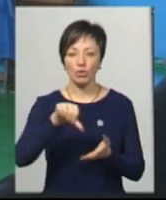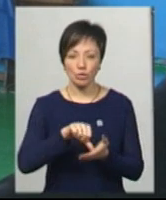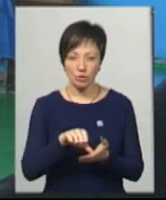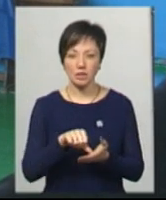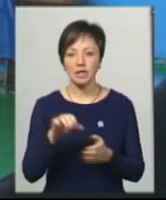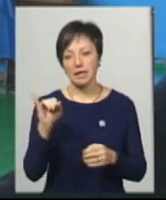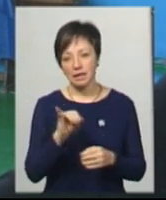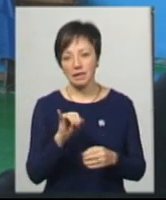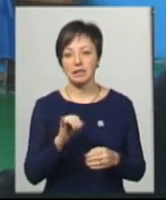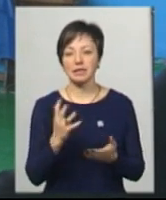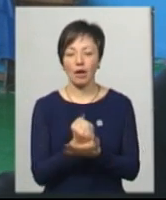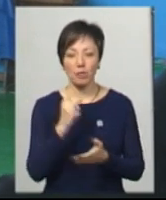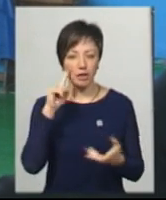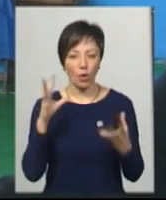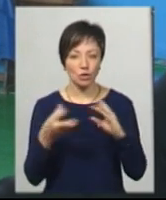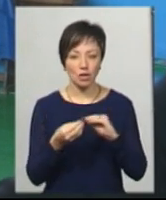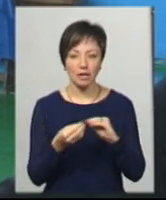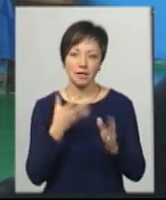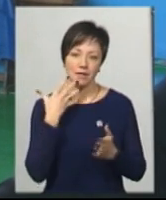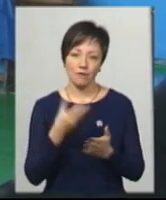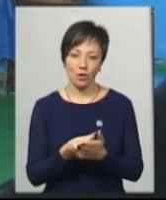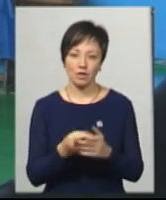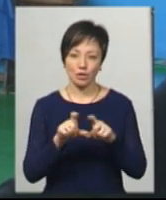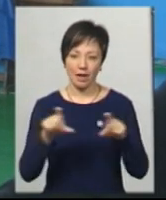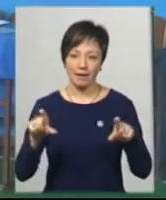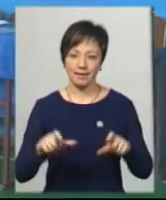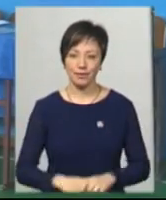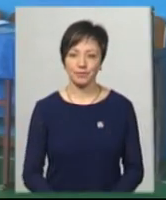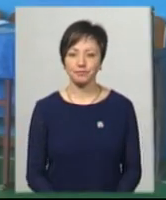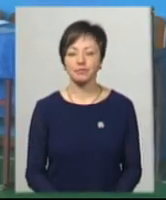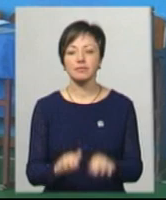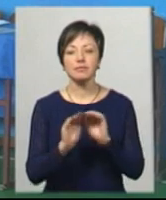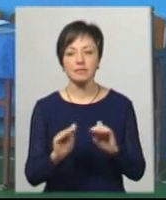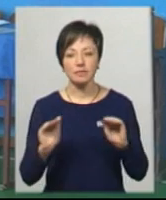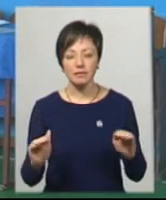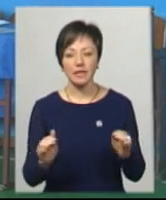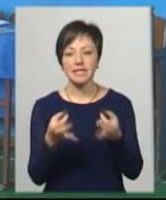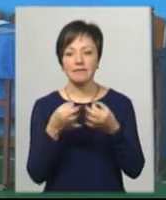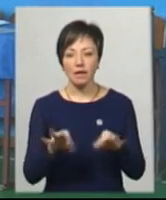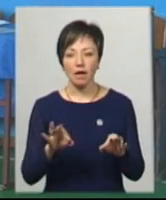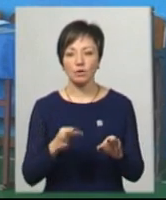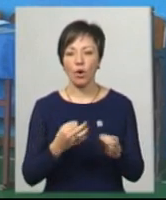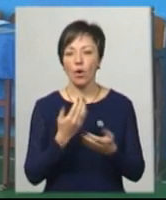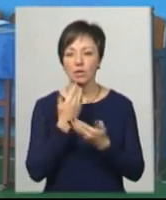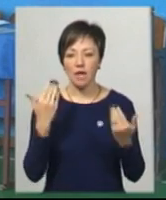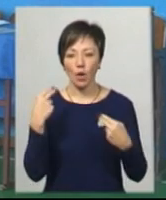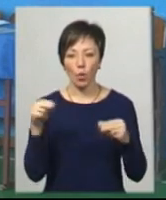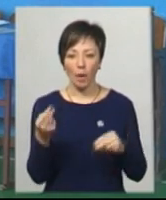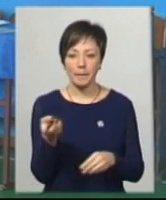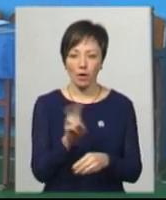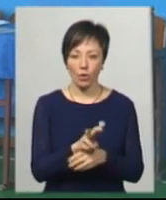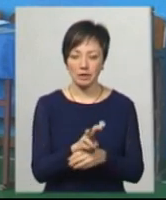участь і заробити очки для своєї школи. Діти звільняються від останніх уроків і приходять,